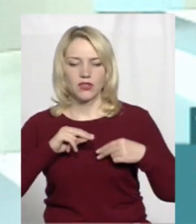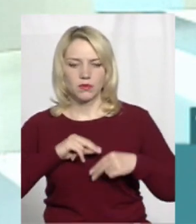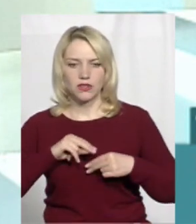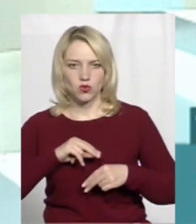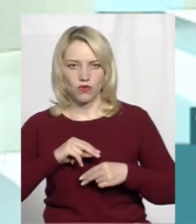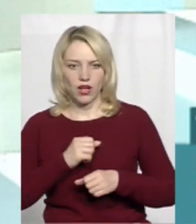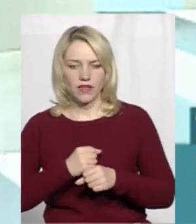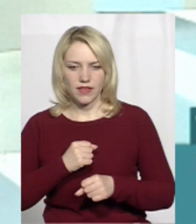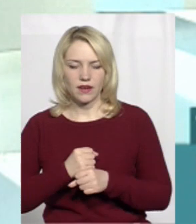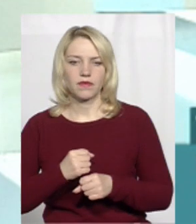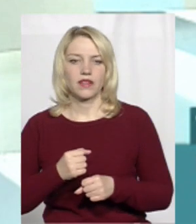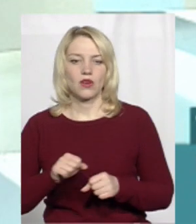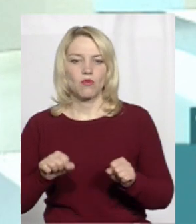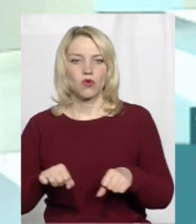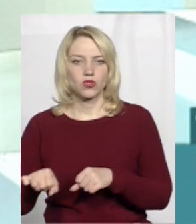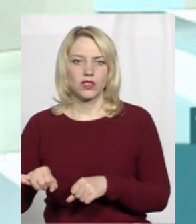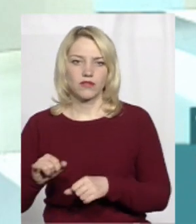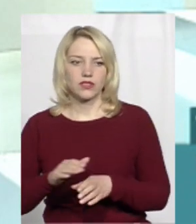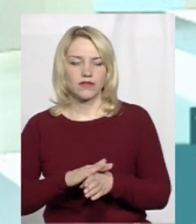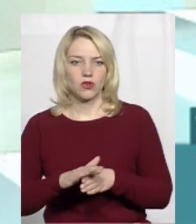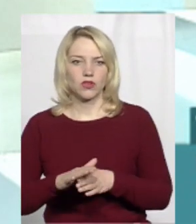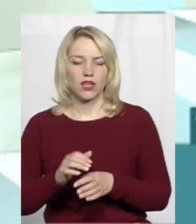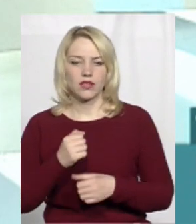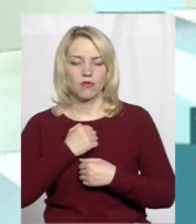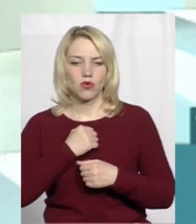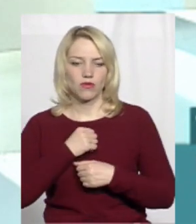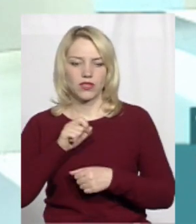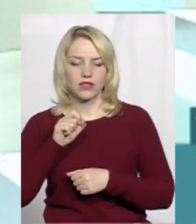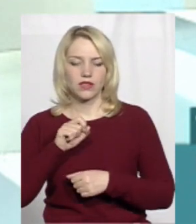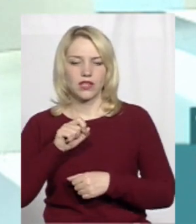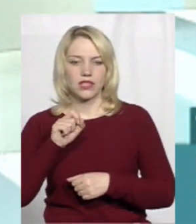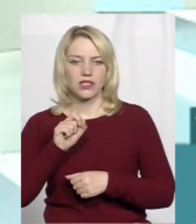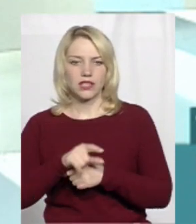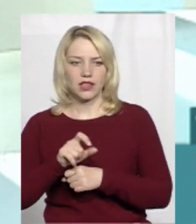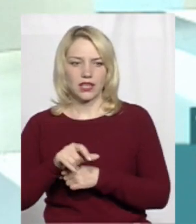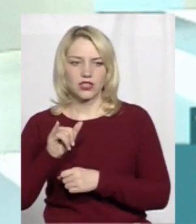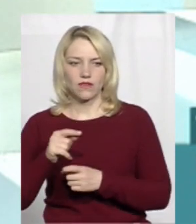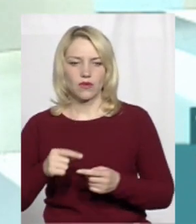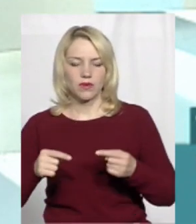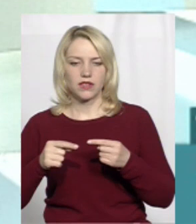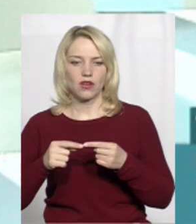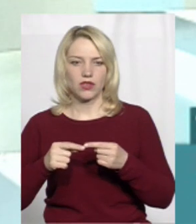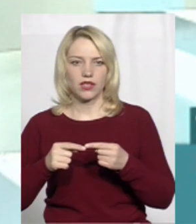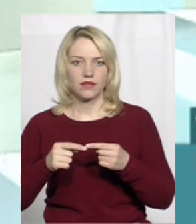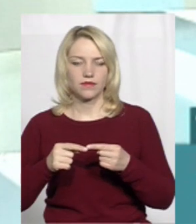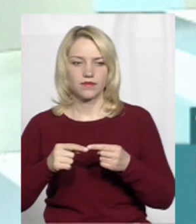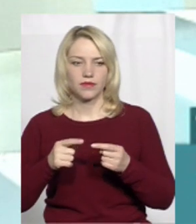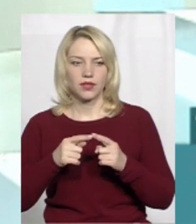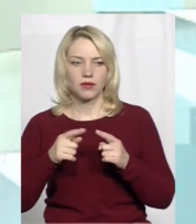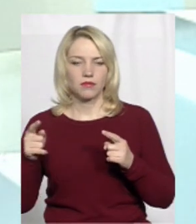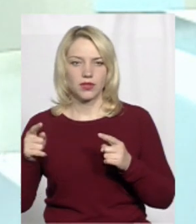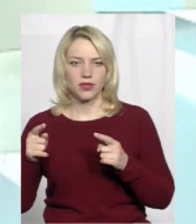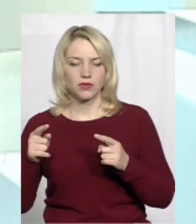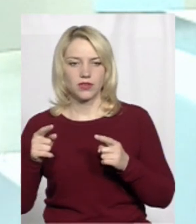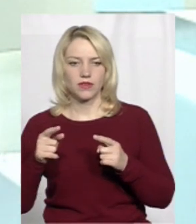можливостей виконання бойових задач в определенний період